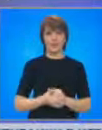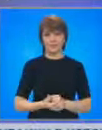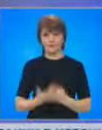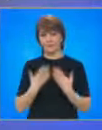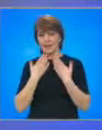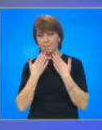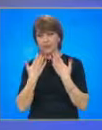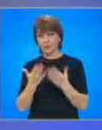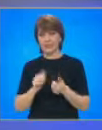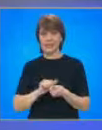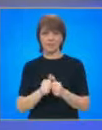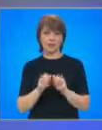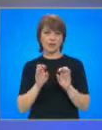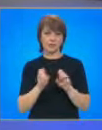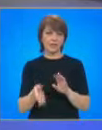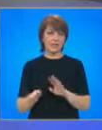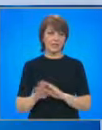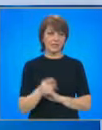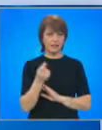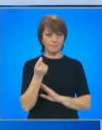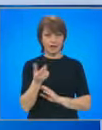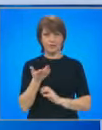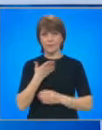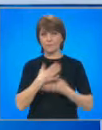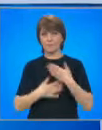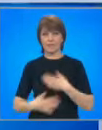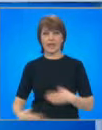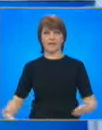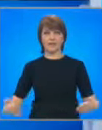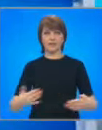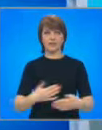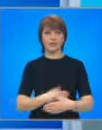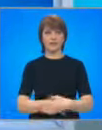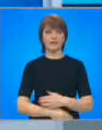Благодаря ти и спортните новини са след малко. Спокойна вечер от нас!